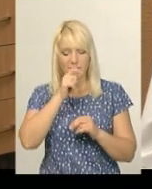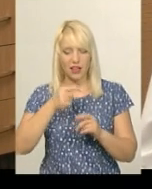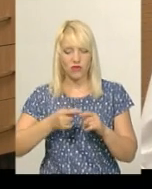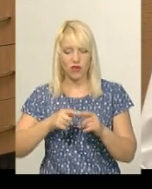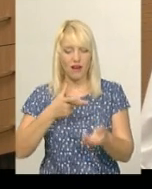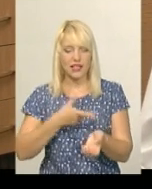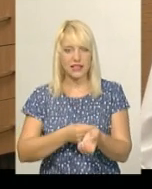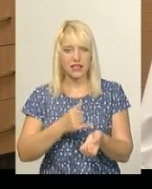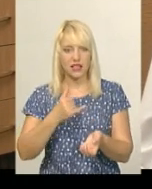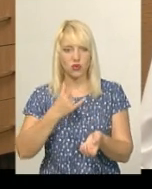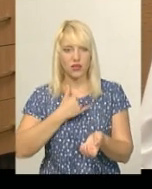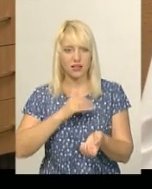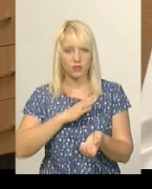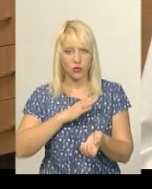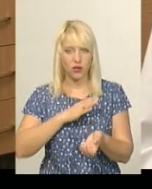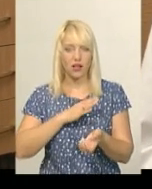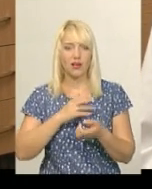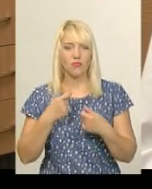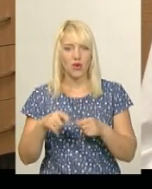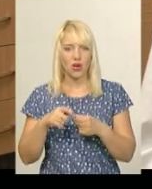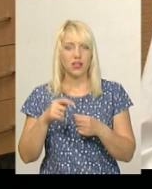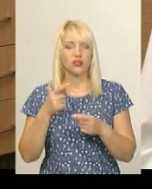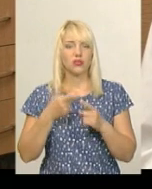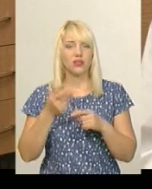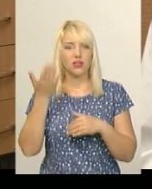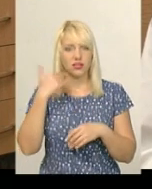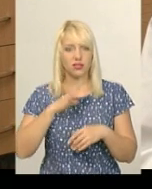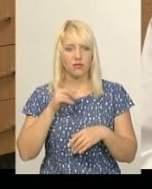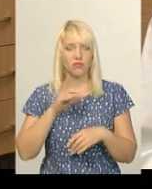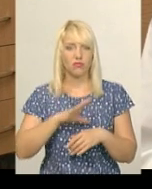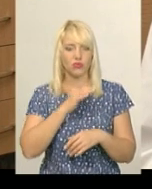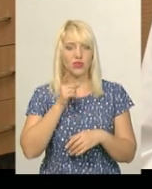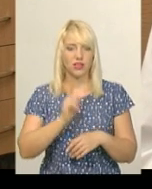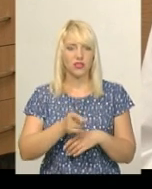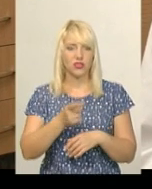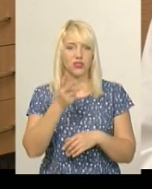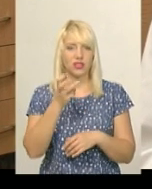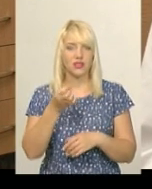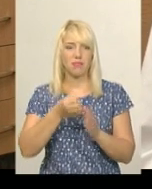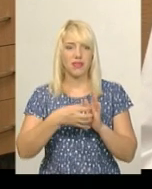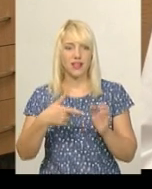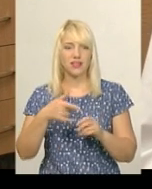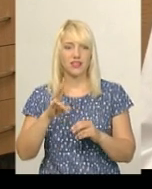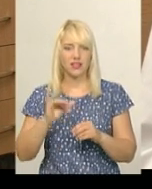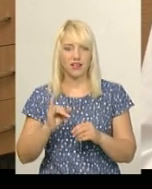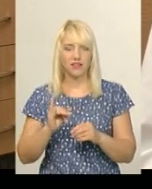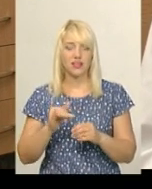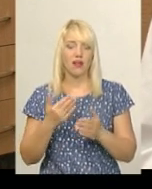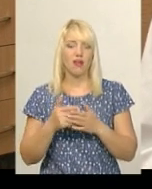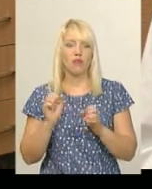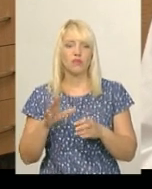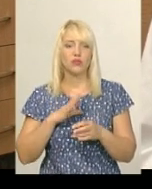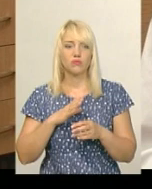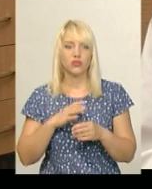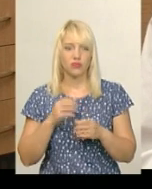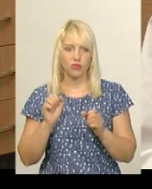була на ринку, то вона складала 1315 гривень. Вже роздрібна можна було